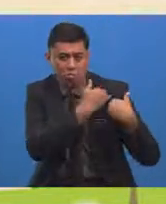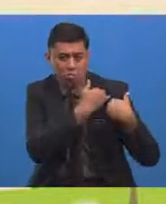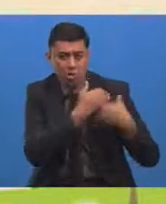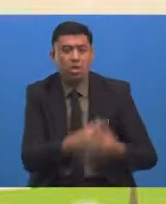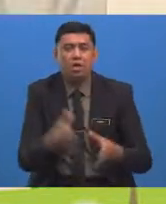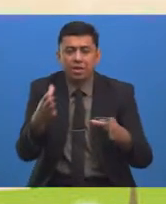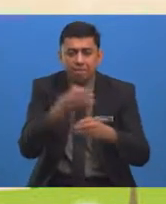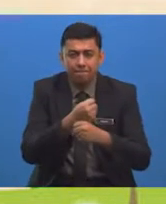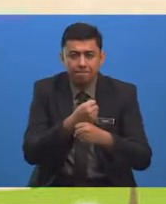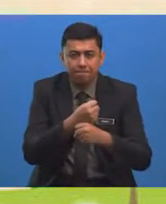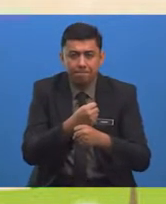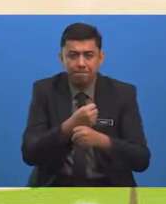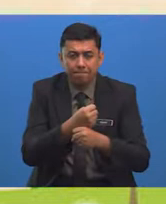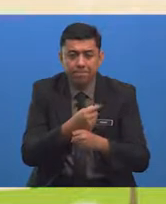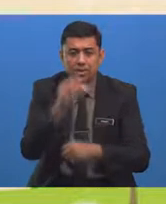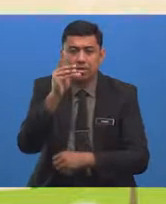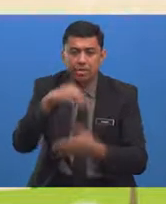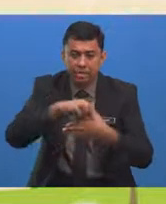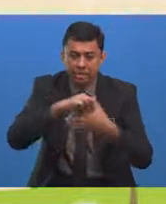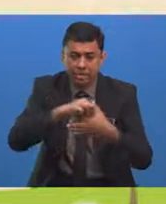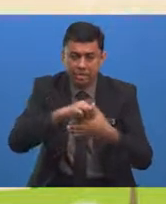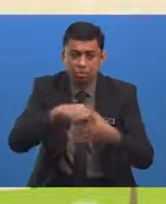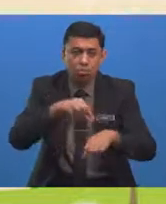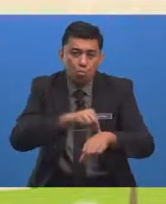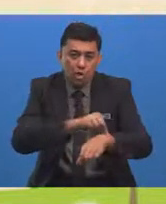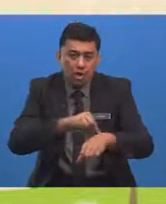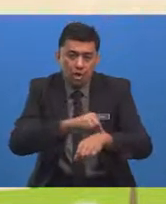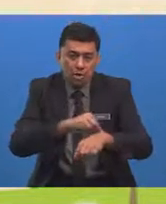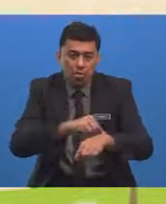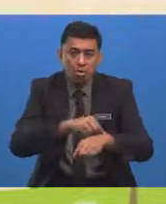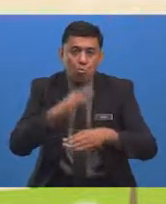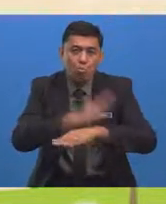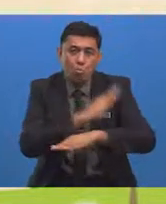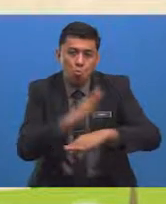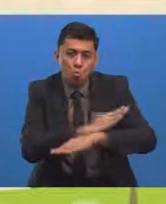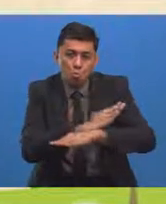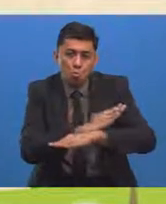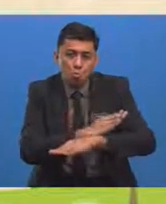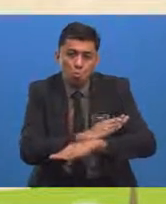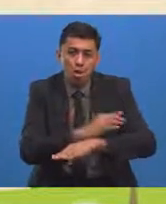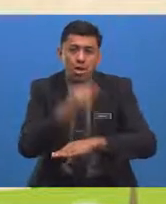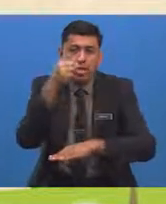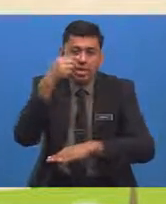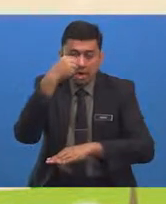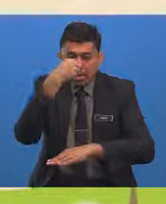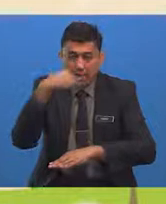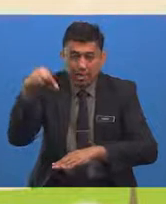mendapatkan Daging Kulit Bulu Gading